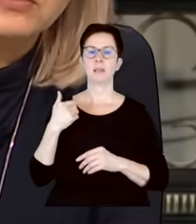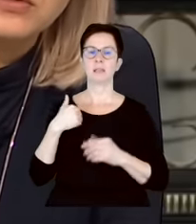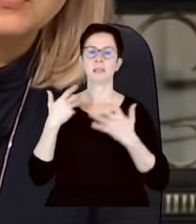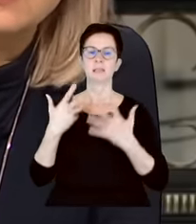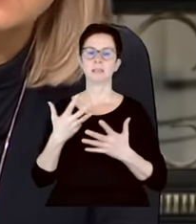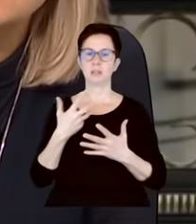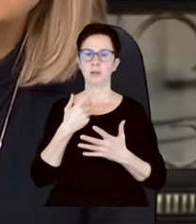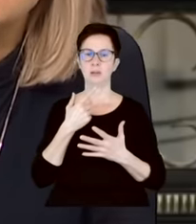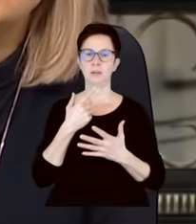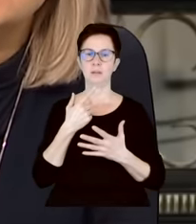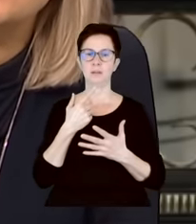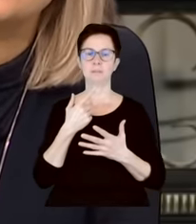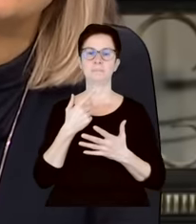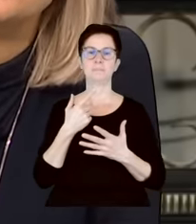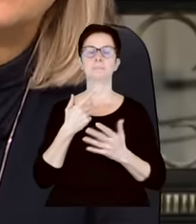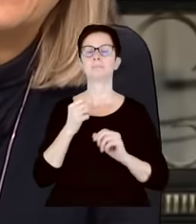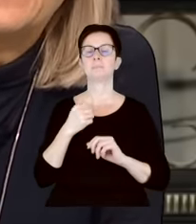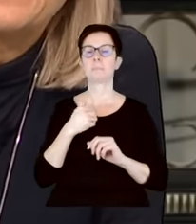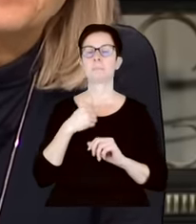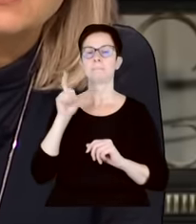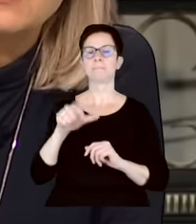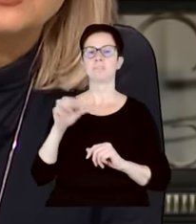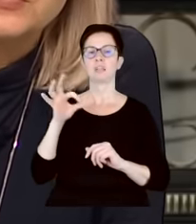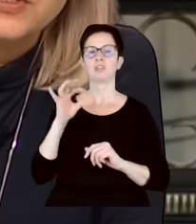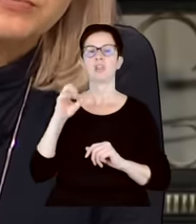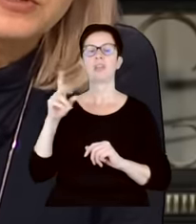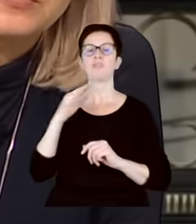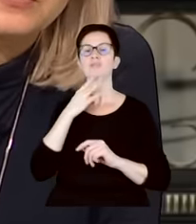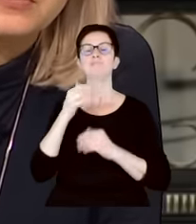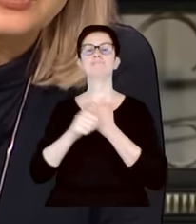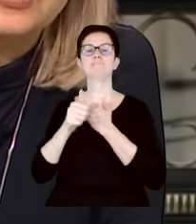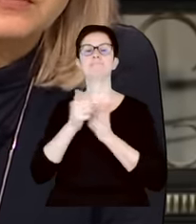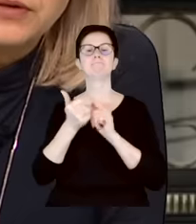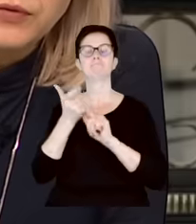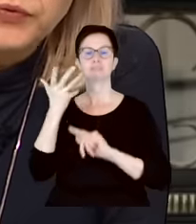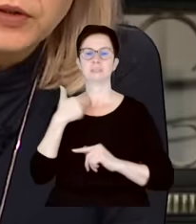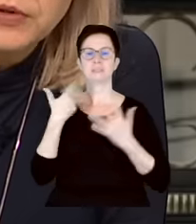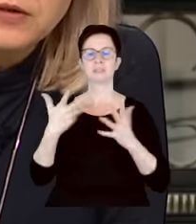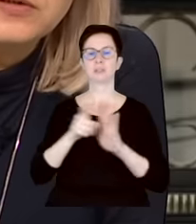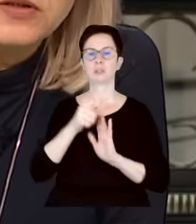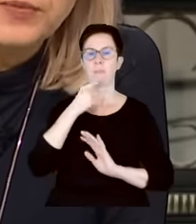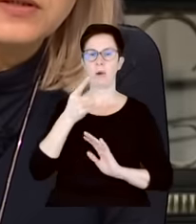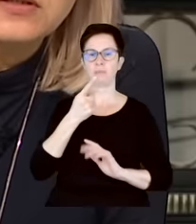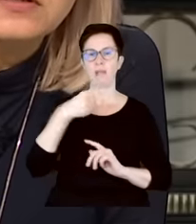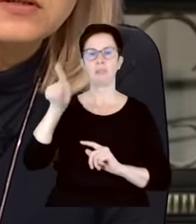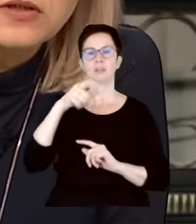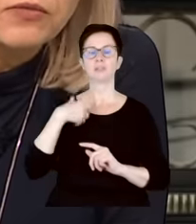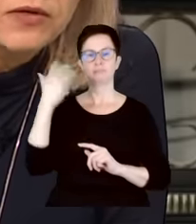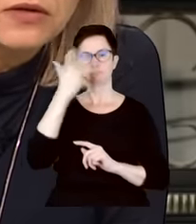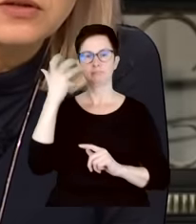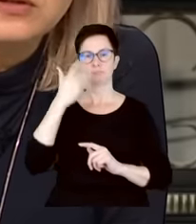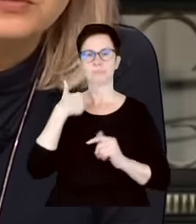do tego uzasadnienia ministra Sienkiewicza. I chciałabym, żeby nasi widzowie uświadomili sobie stopień